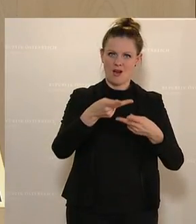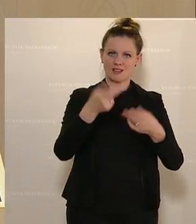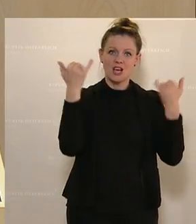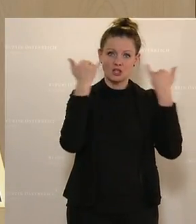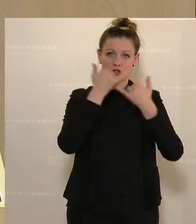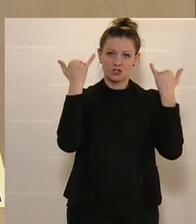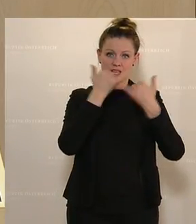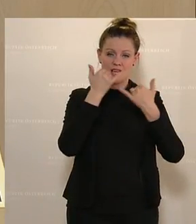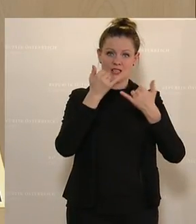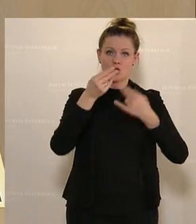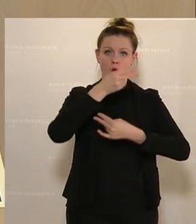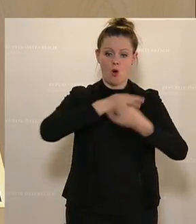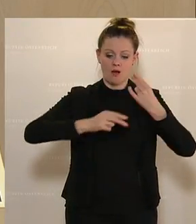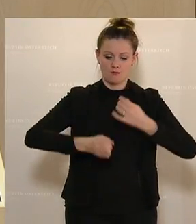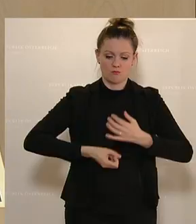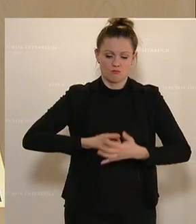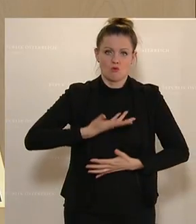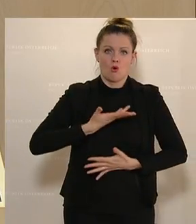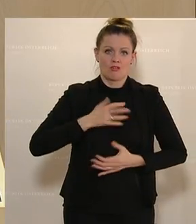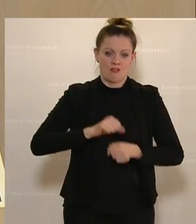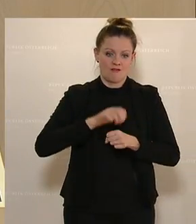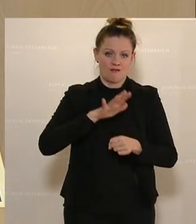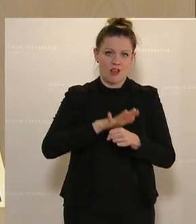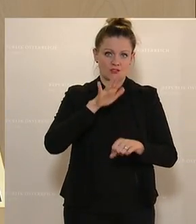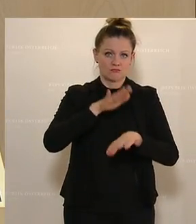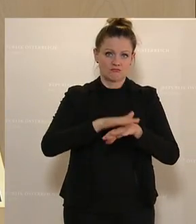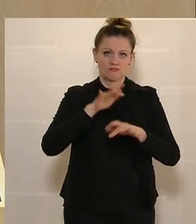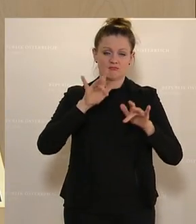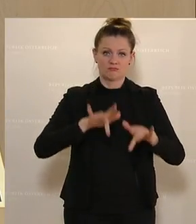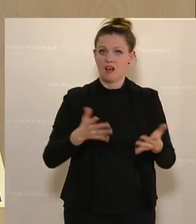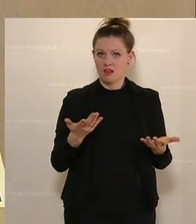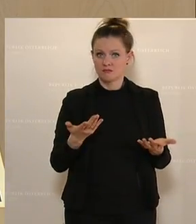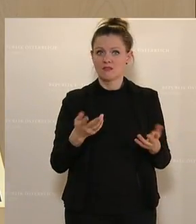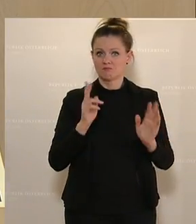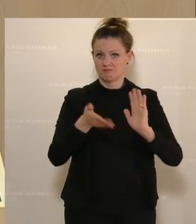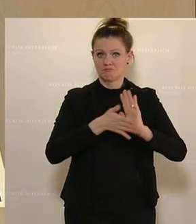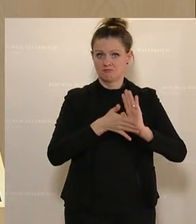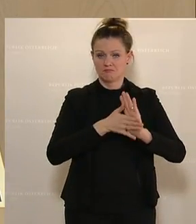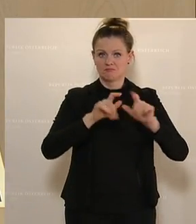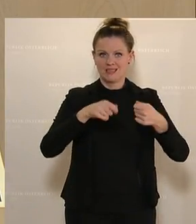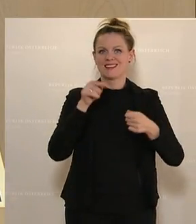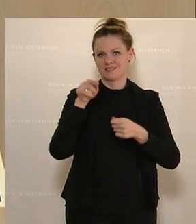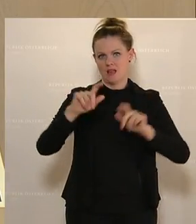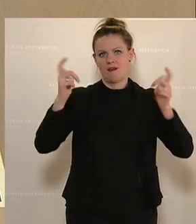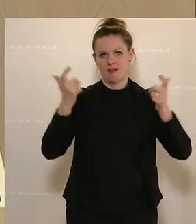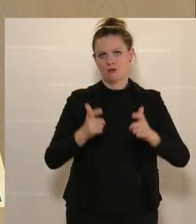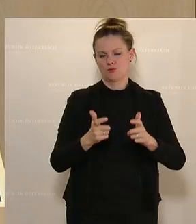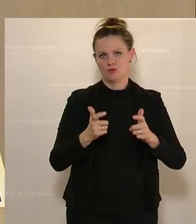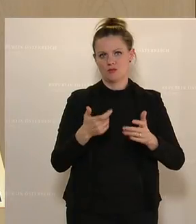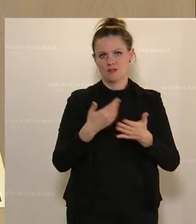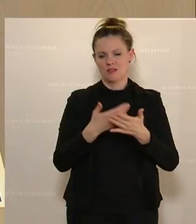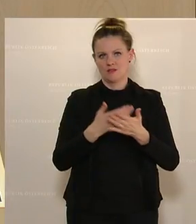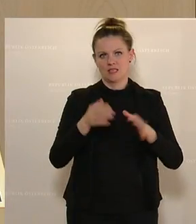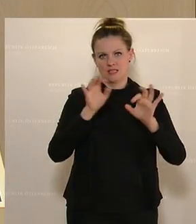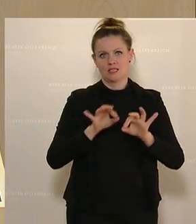Stresshormone im Fleisch zu finden sind. Das kann man ja auch nachweisen. Das wird hier natürlich reduziert und ist deswegen auch sehr gut.